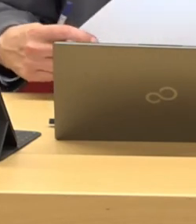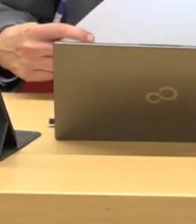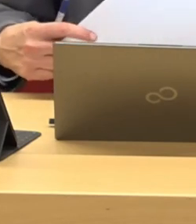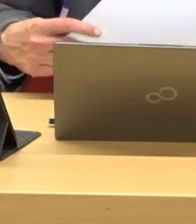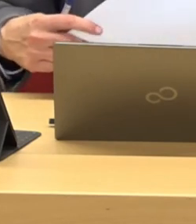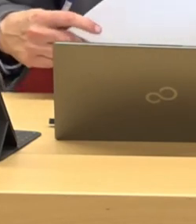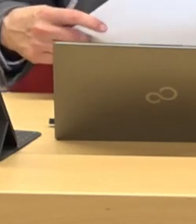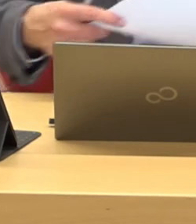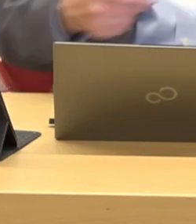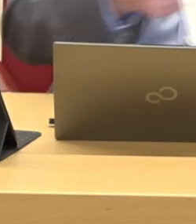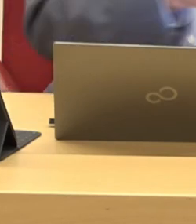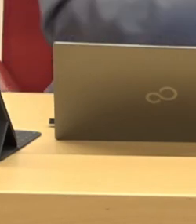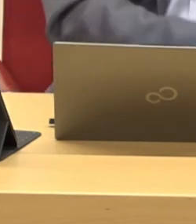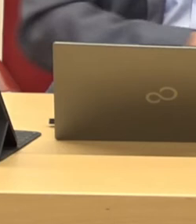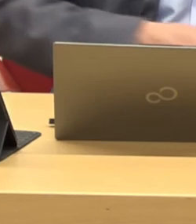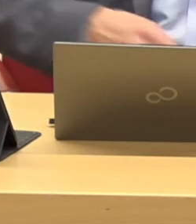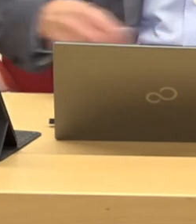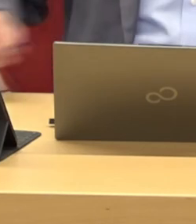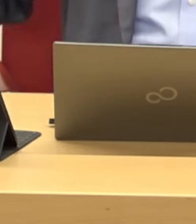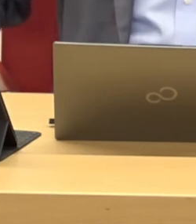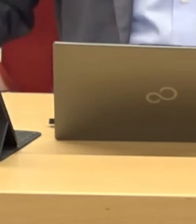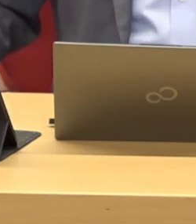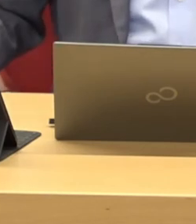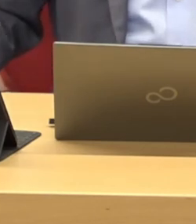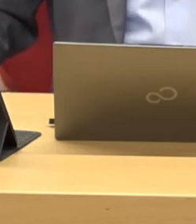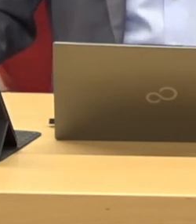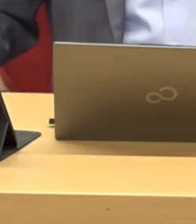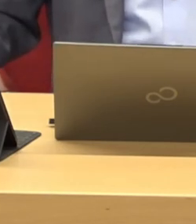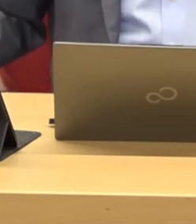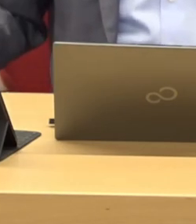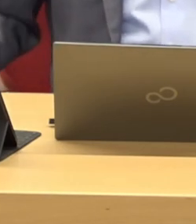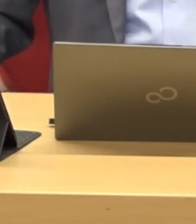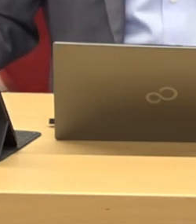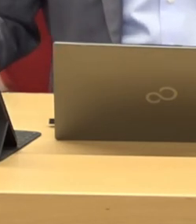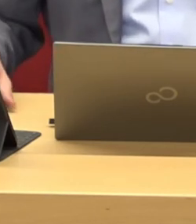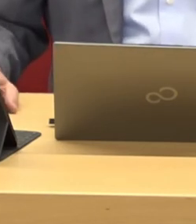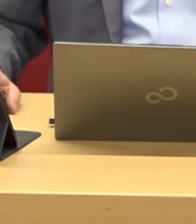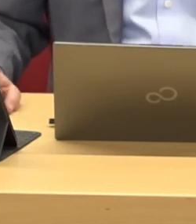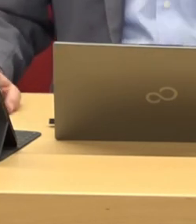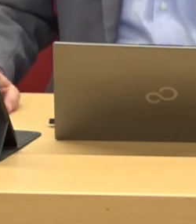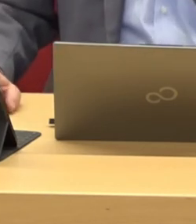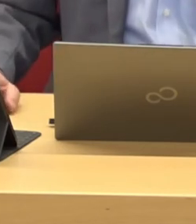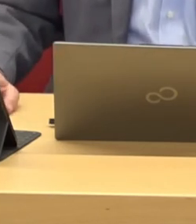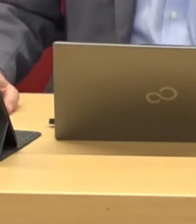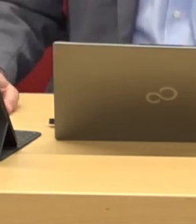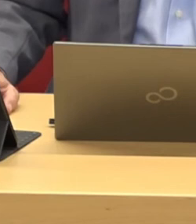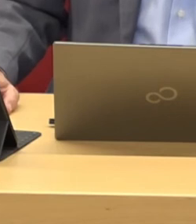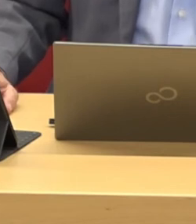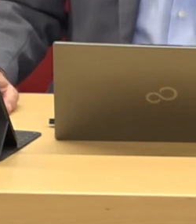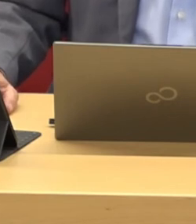geht nicht konform mit dem was jetzt der Antragsstand